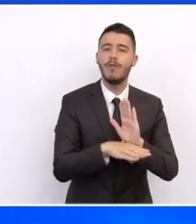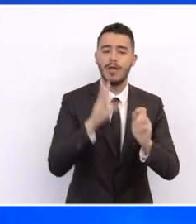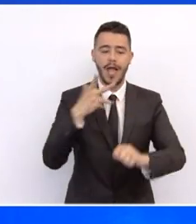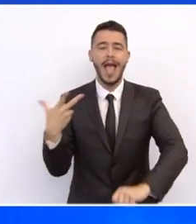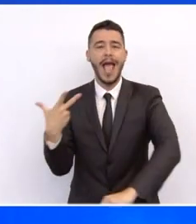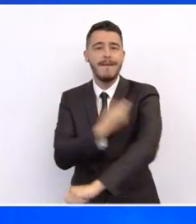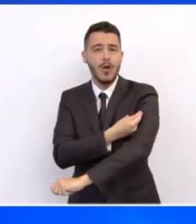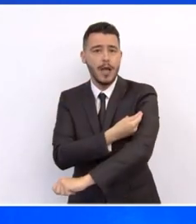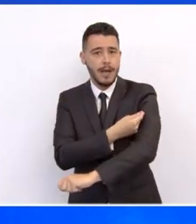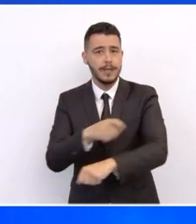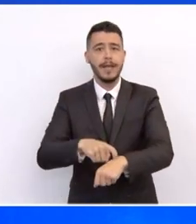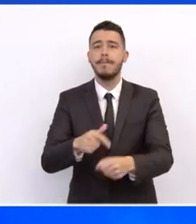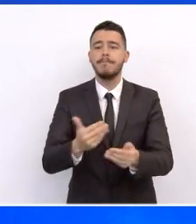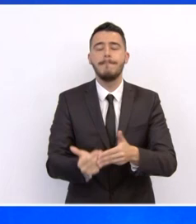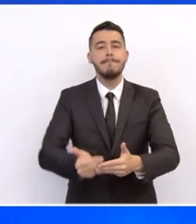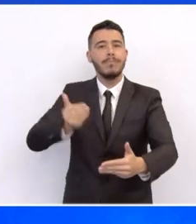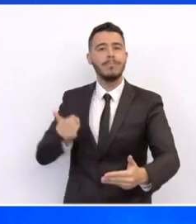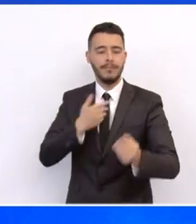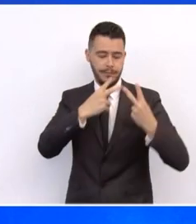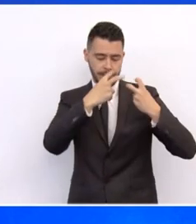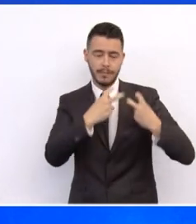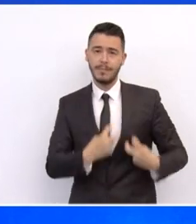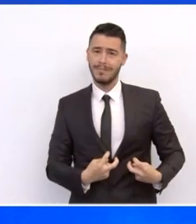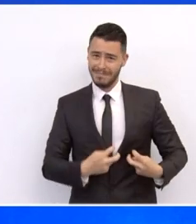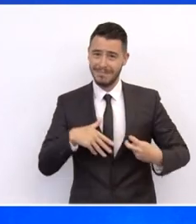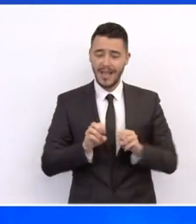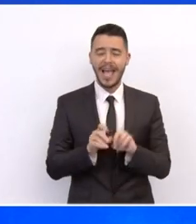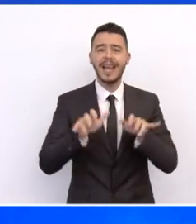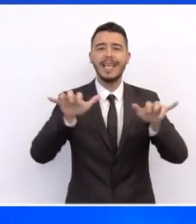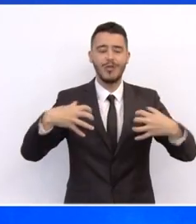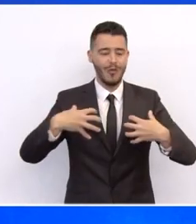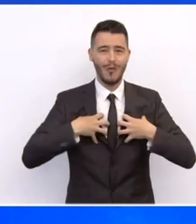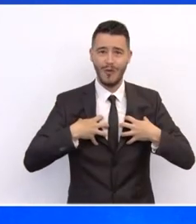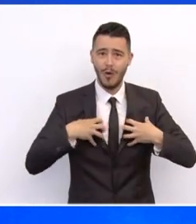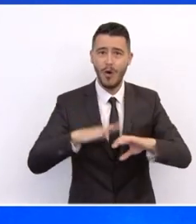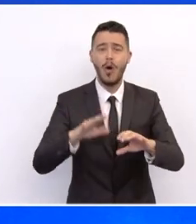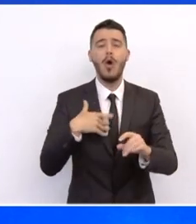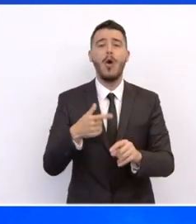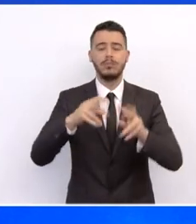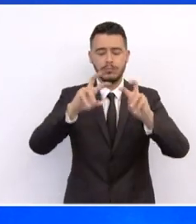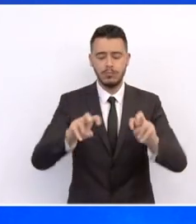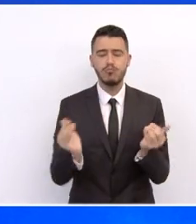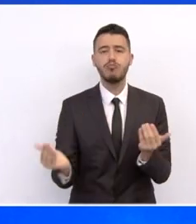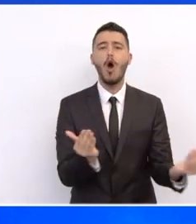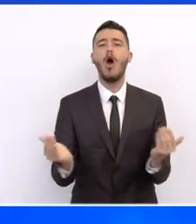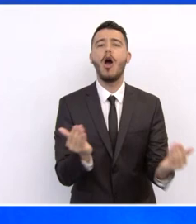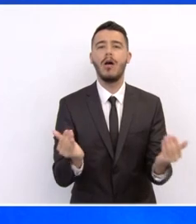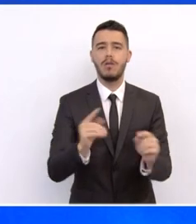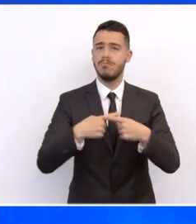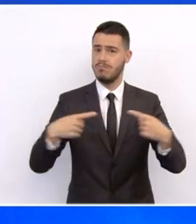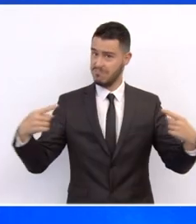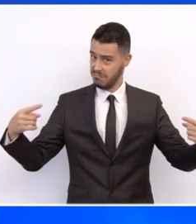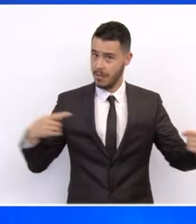προληπτικές εξετάσεις για τον καρκίνο του μαστού, τον προεριπτικό έλεγχο των νεογνών και άλλα. Τέλος, έχουμε επενδύσεις που